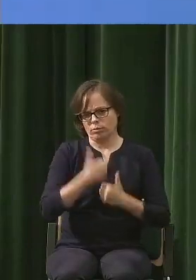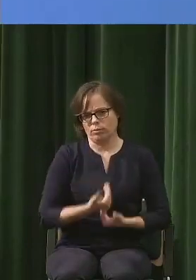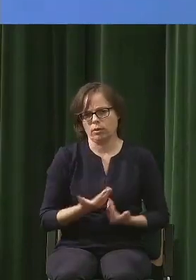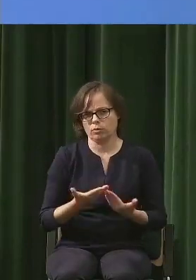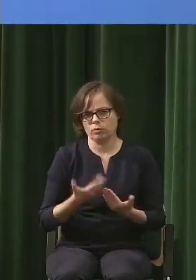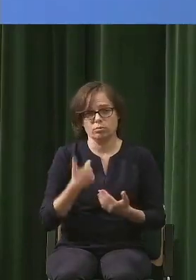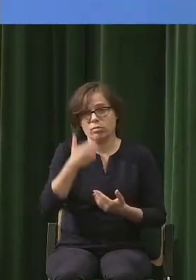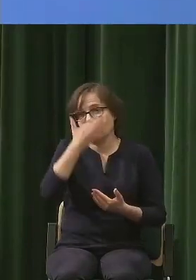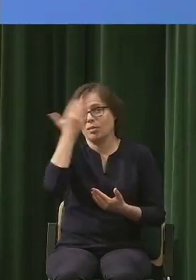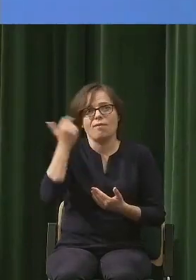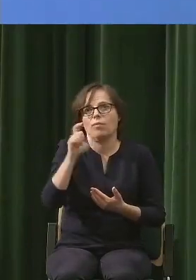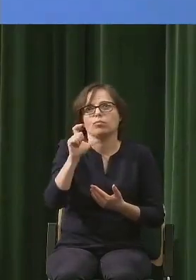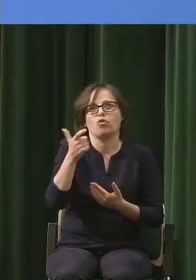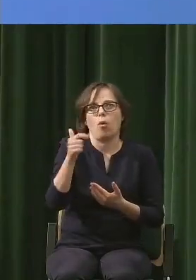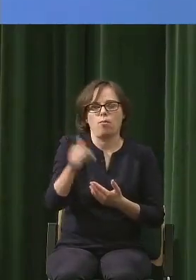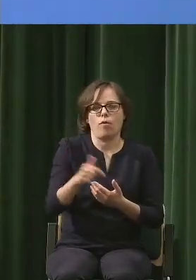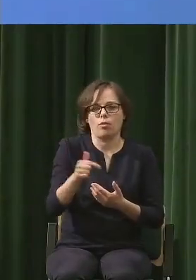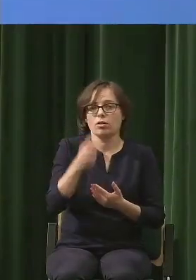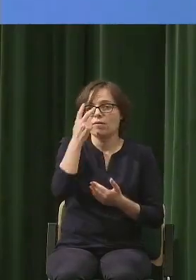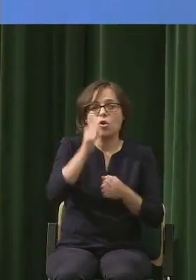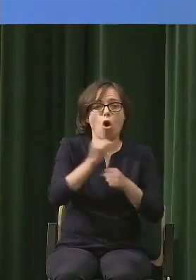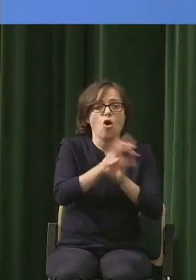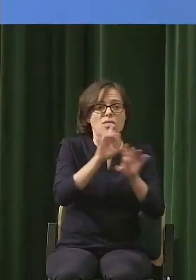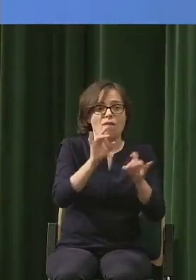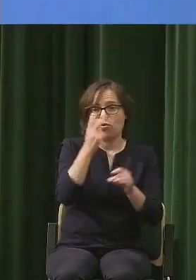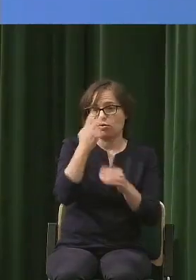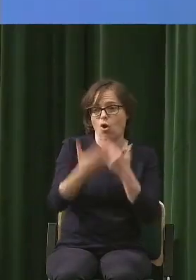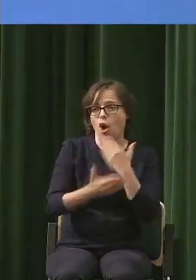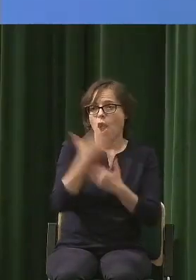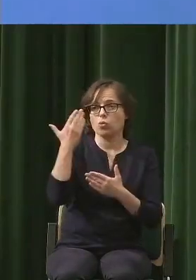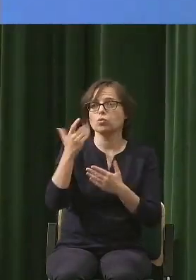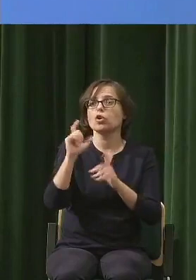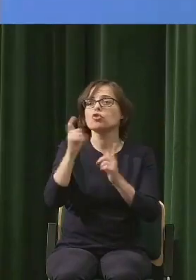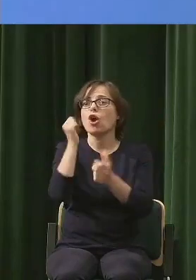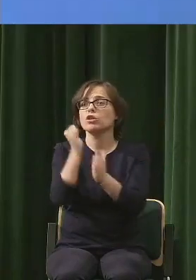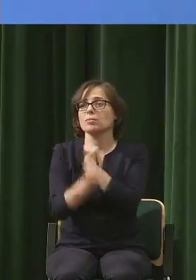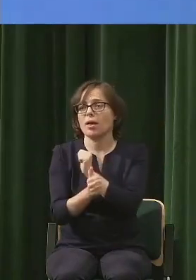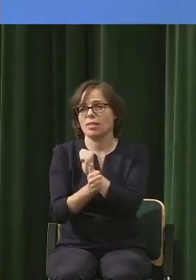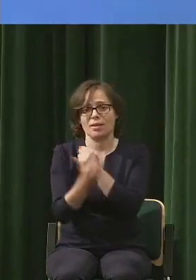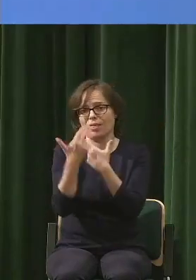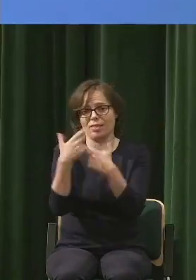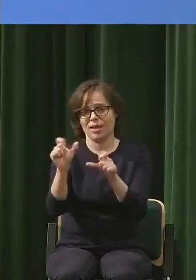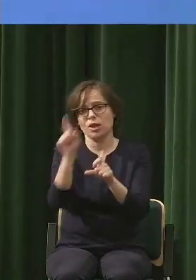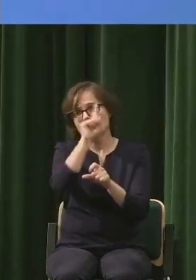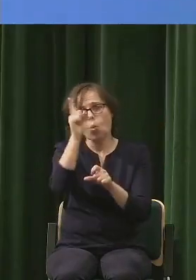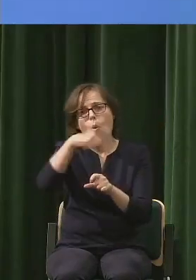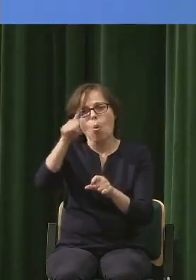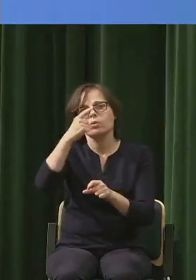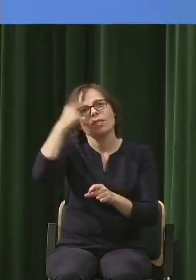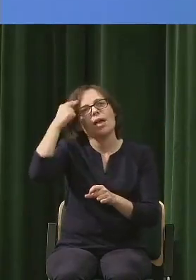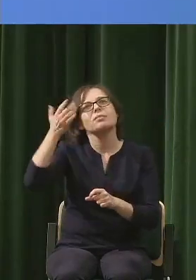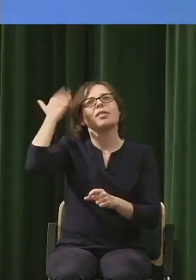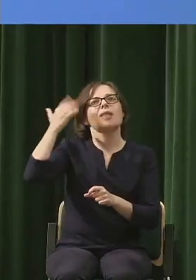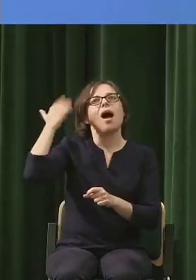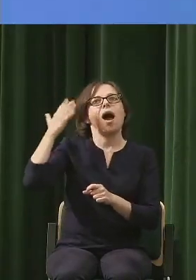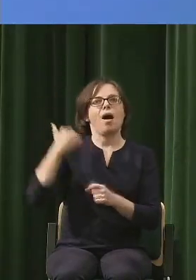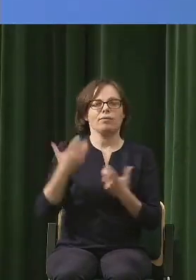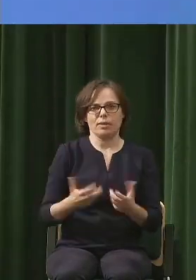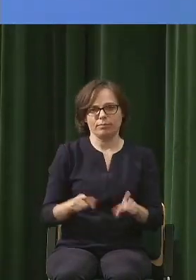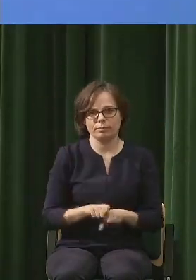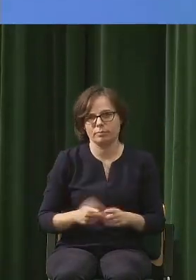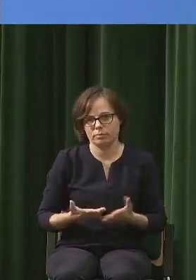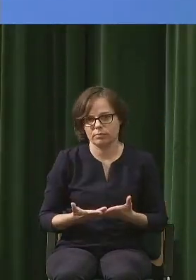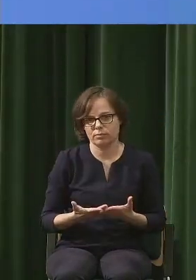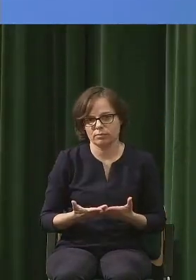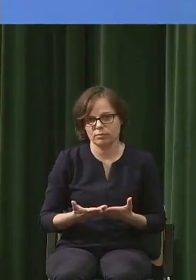się musi wydarzyć. Okazuje się, że koronawirus niczego nie zmieni. Wszyscy tęsknią za starym światem. Więc jakby nie wiem. Więc nie